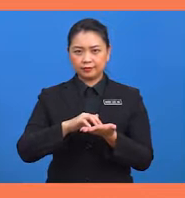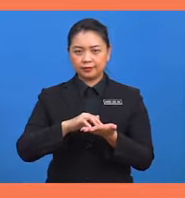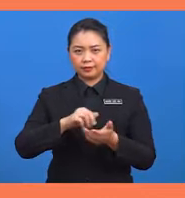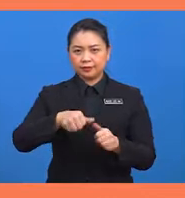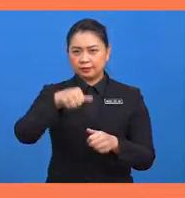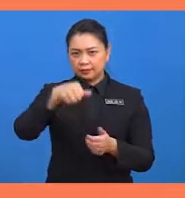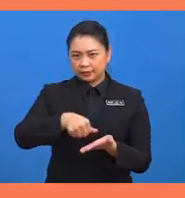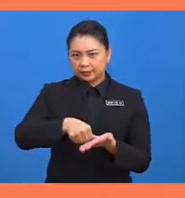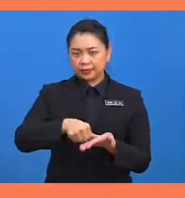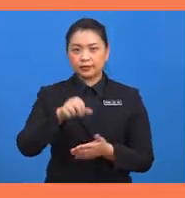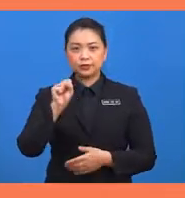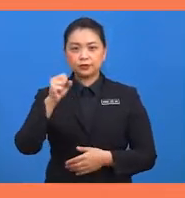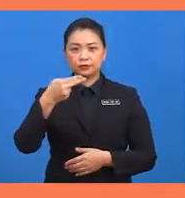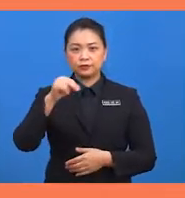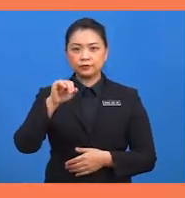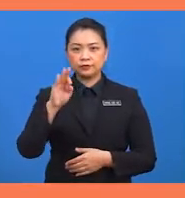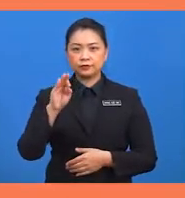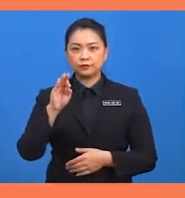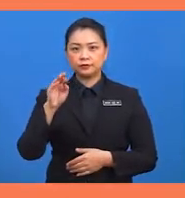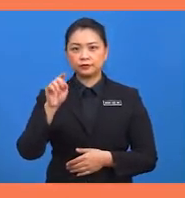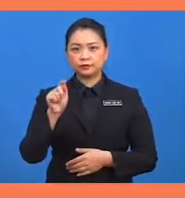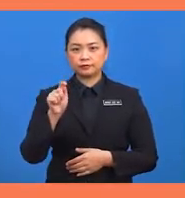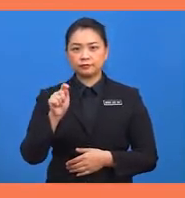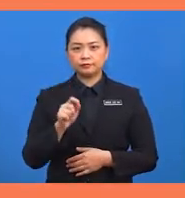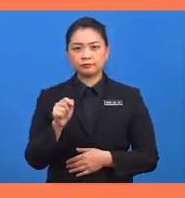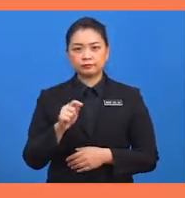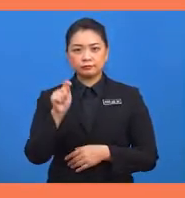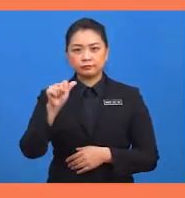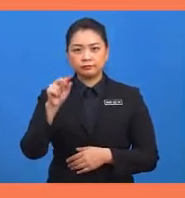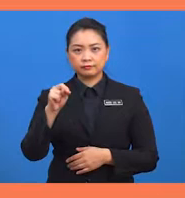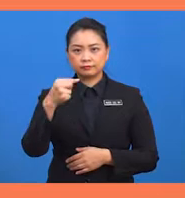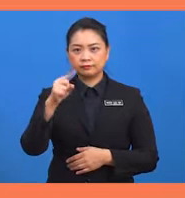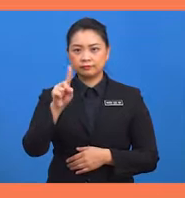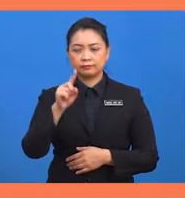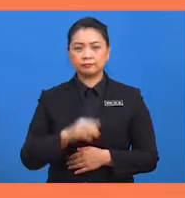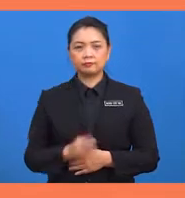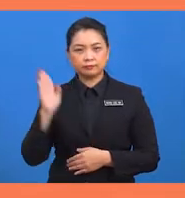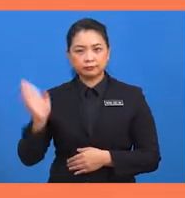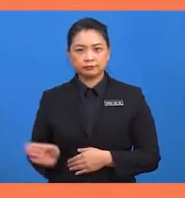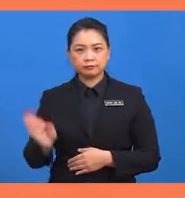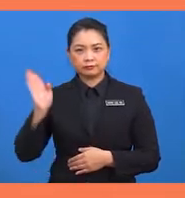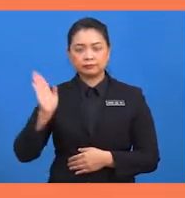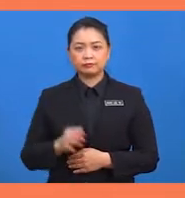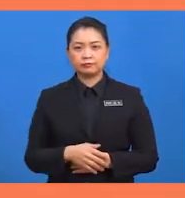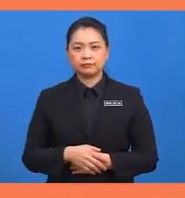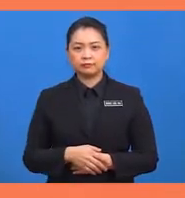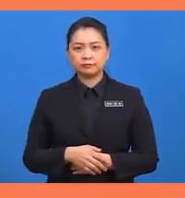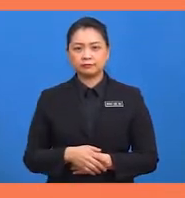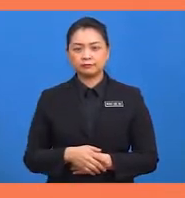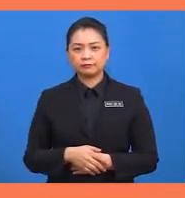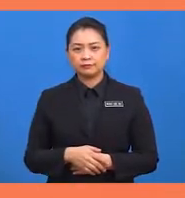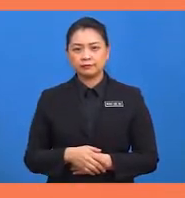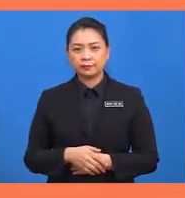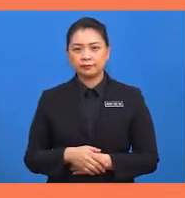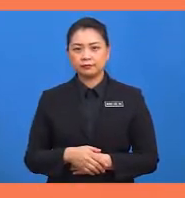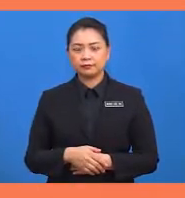Shift Tangent. Kurungan 6 bahagi 8 tutup kurungan. kemudian tekan